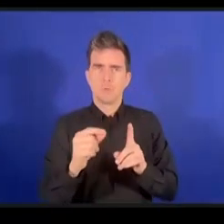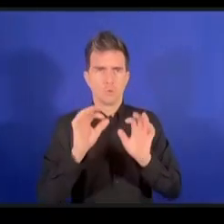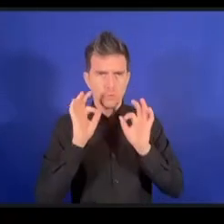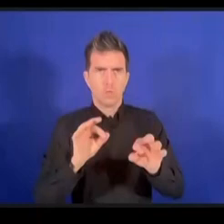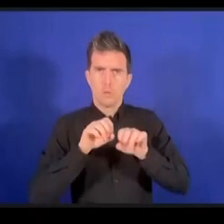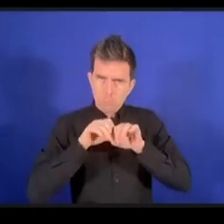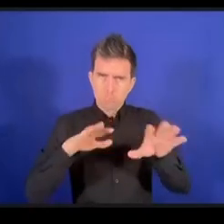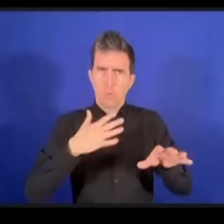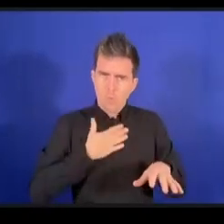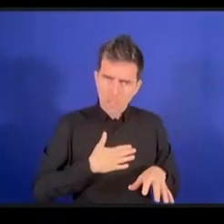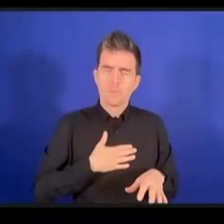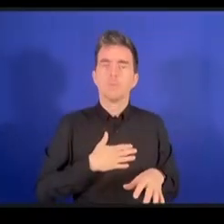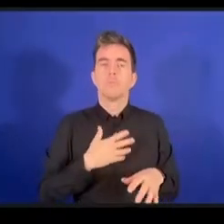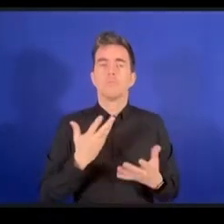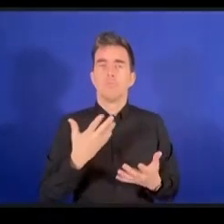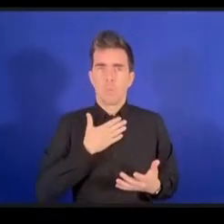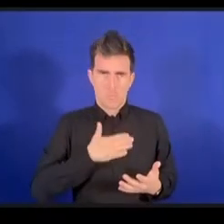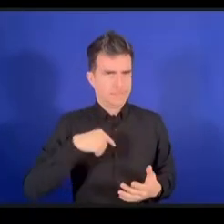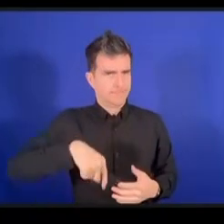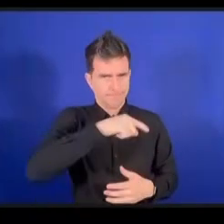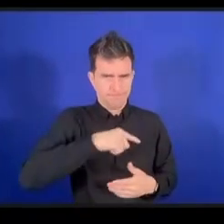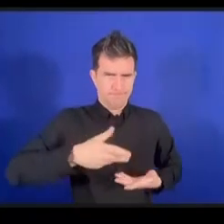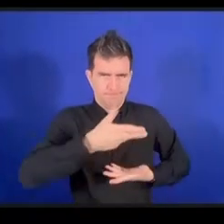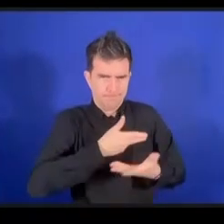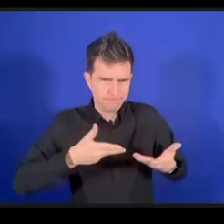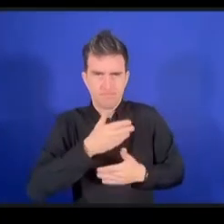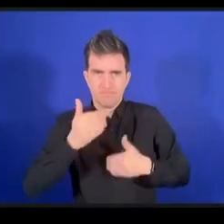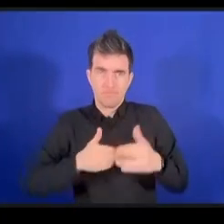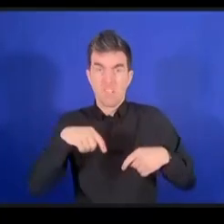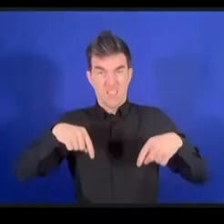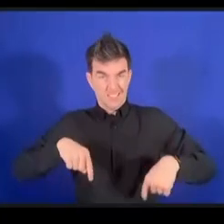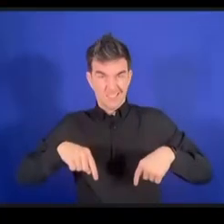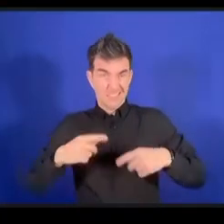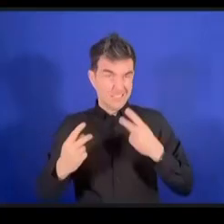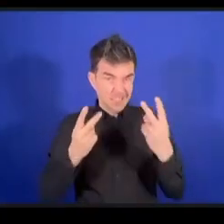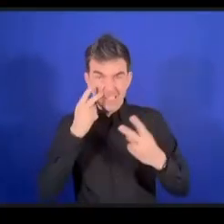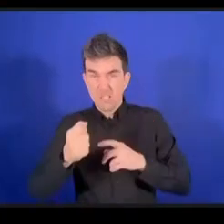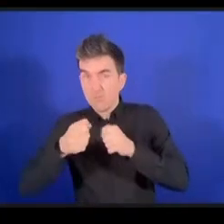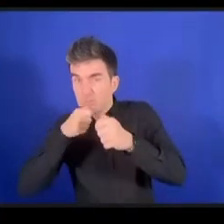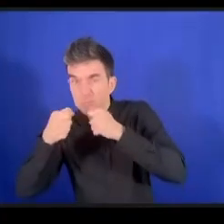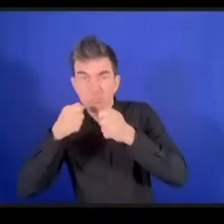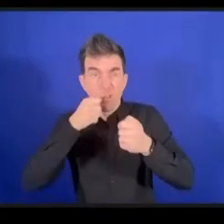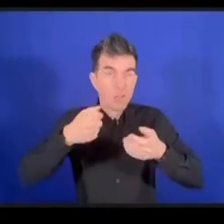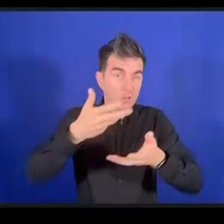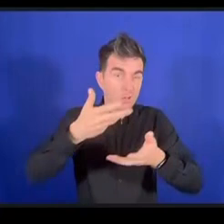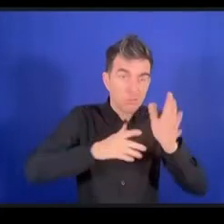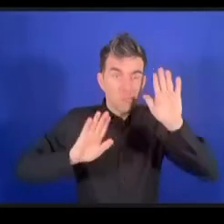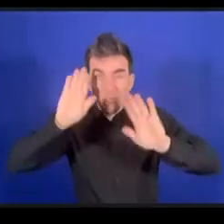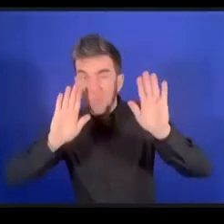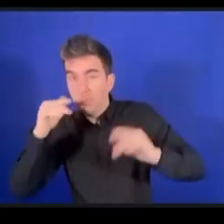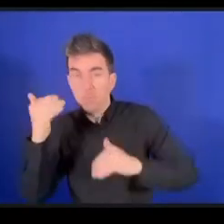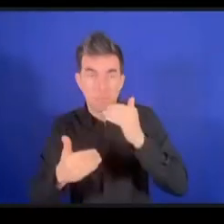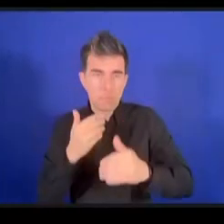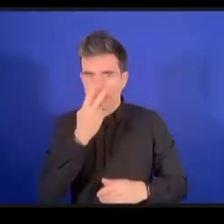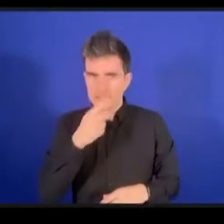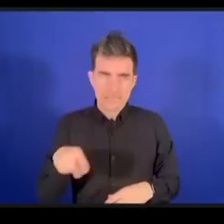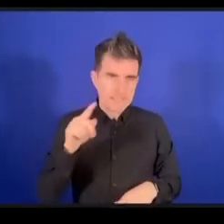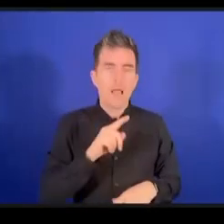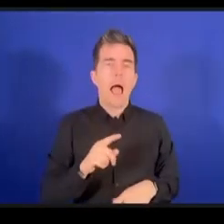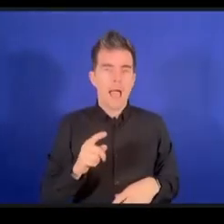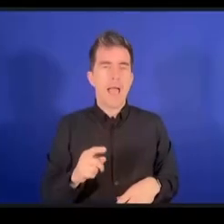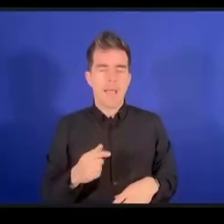ونقاشها في هذه الجلسة ونهجها التصاعد يمكن أن يكون